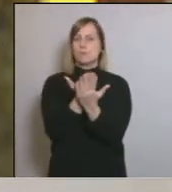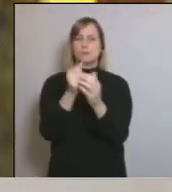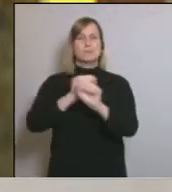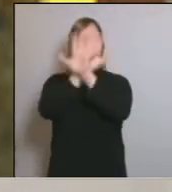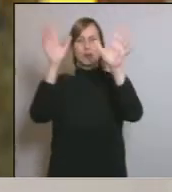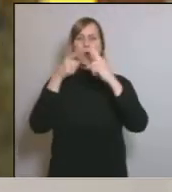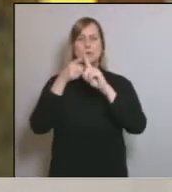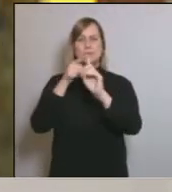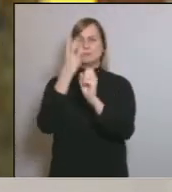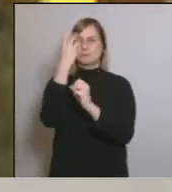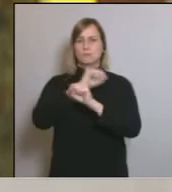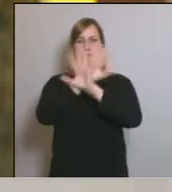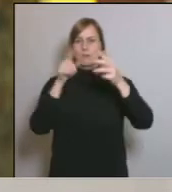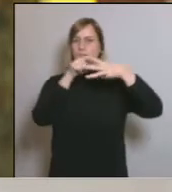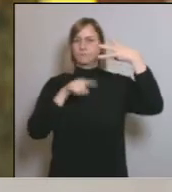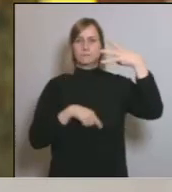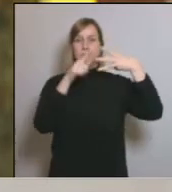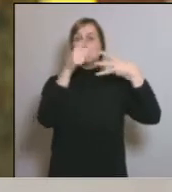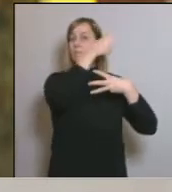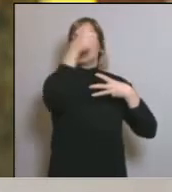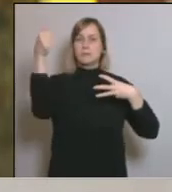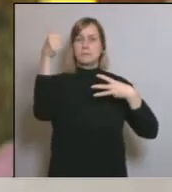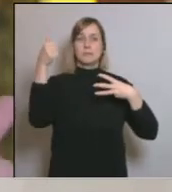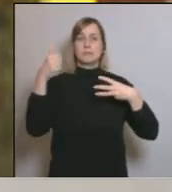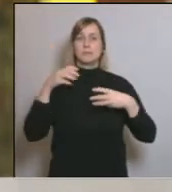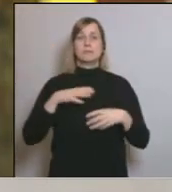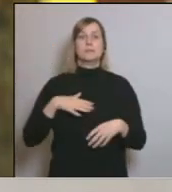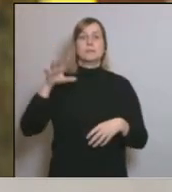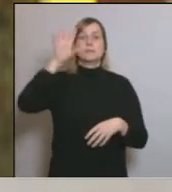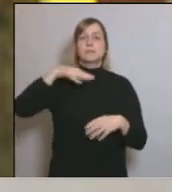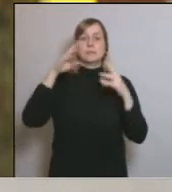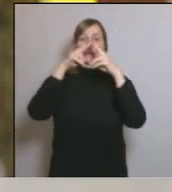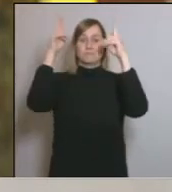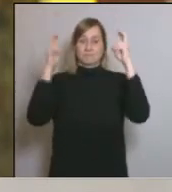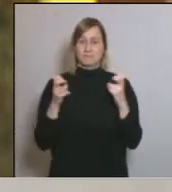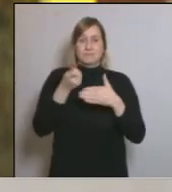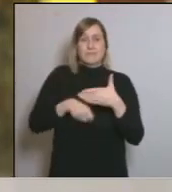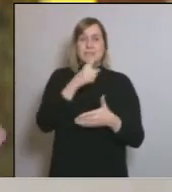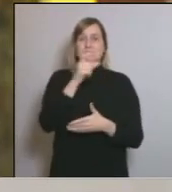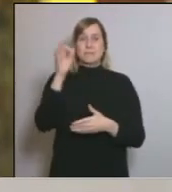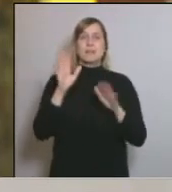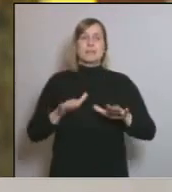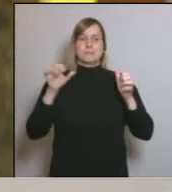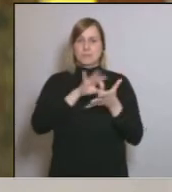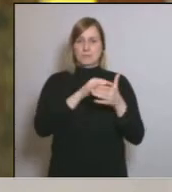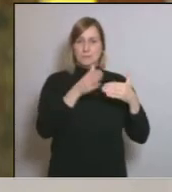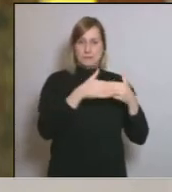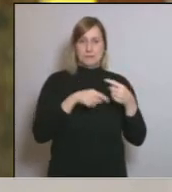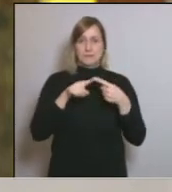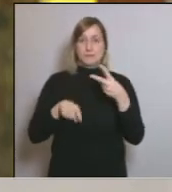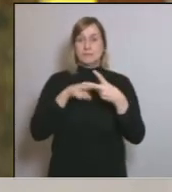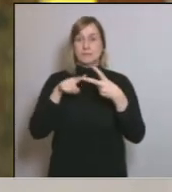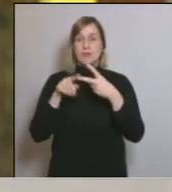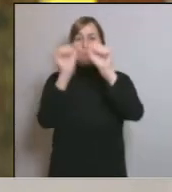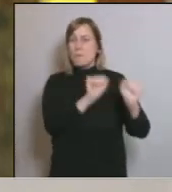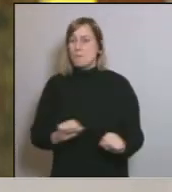definits. Primer lloc, com deia, el confinament total excepte els serveis essencials. Segon lloc, la protecció absoluta